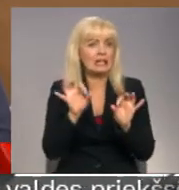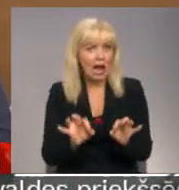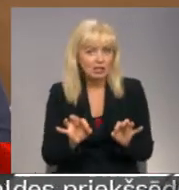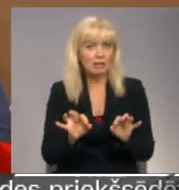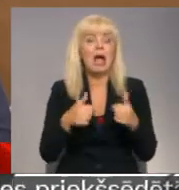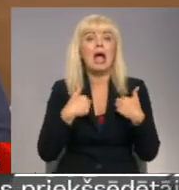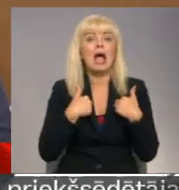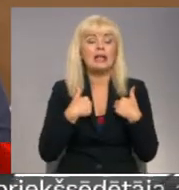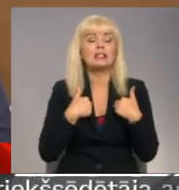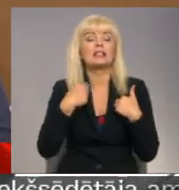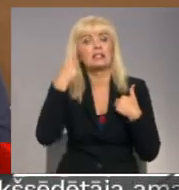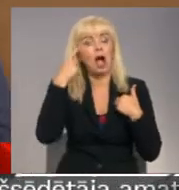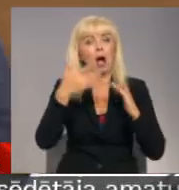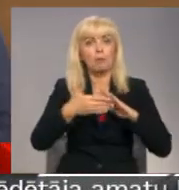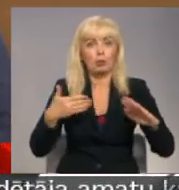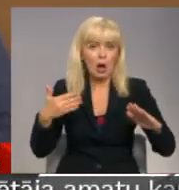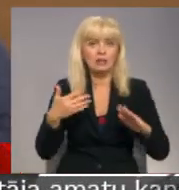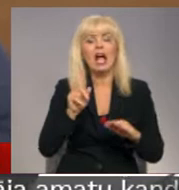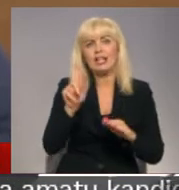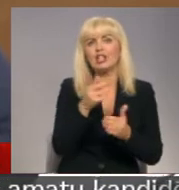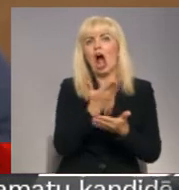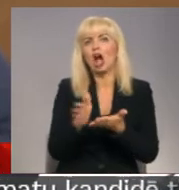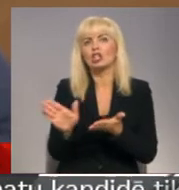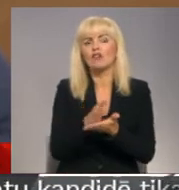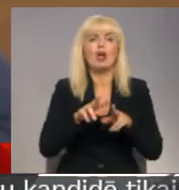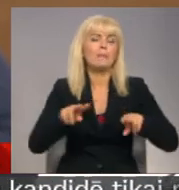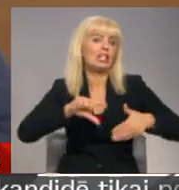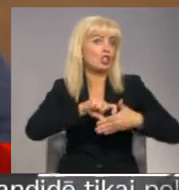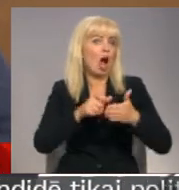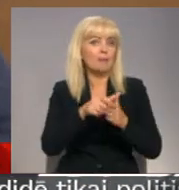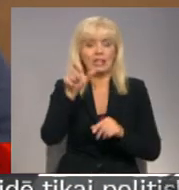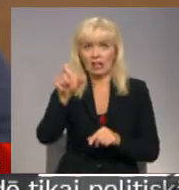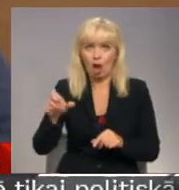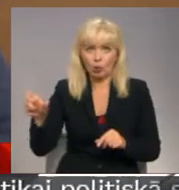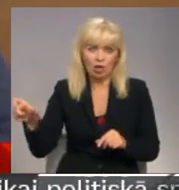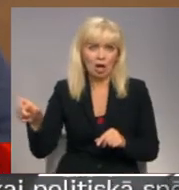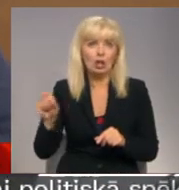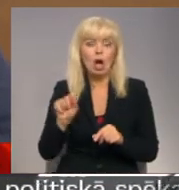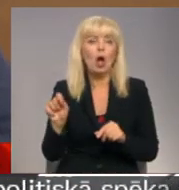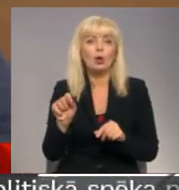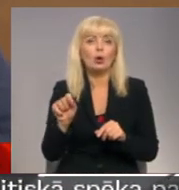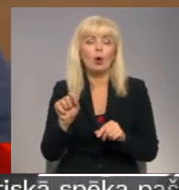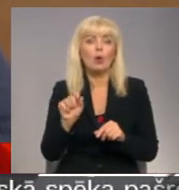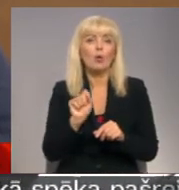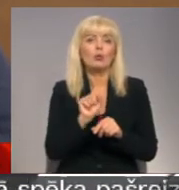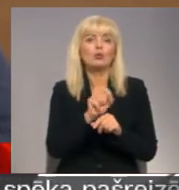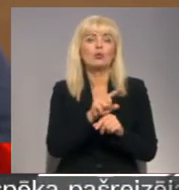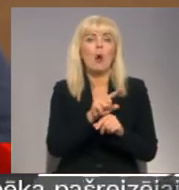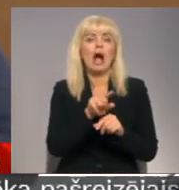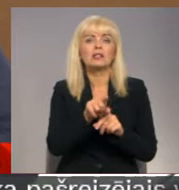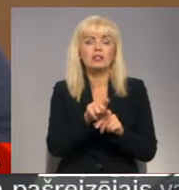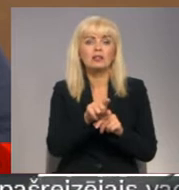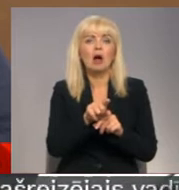saprotu tā, ka no vienas puses atsevišķiem ministru kabinetu locekļiem tiek uzgrūsts tāda veida, pieņem